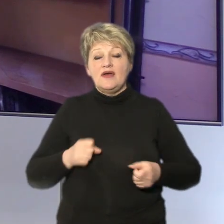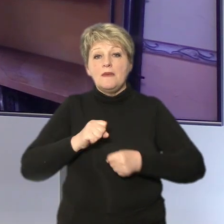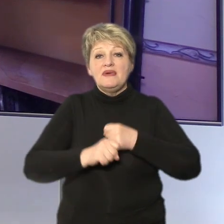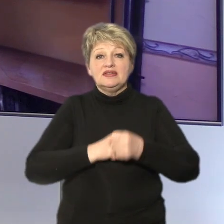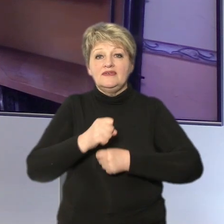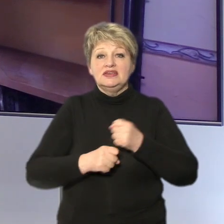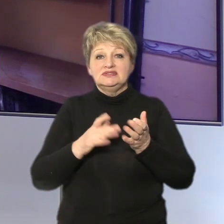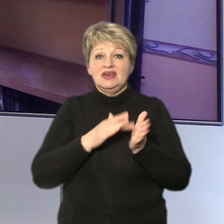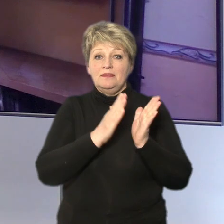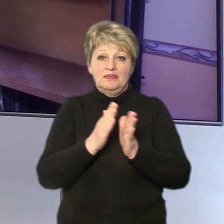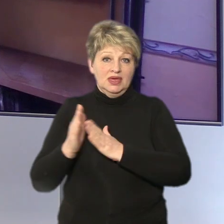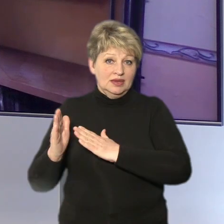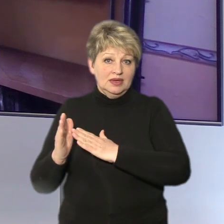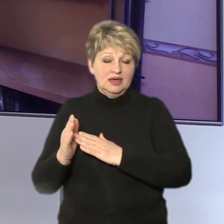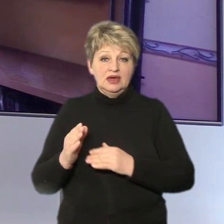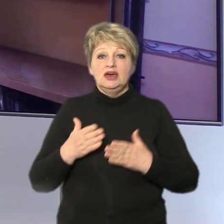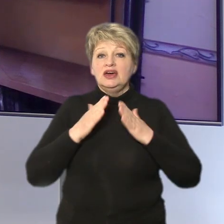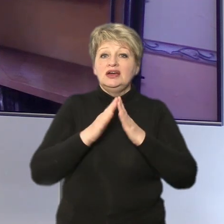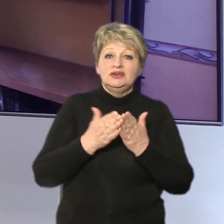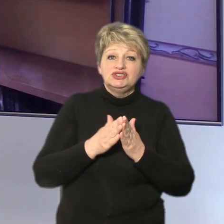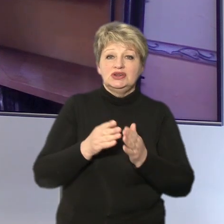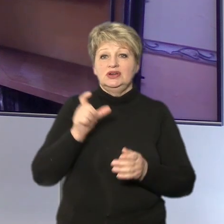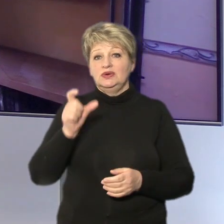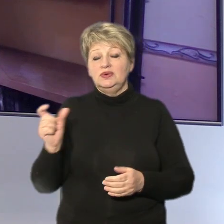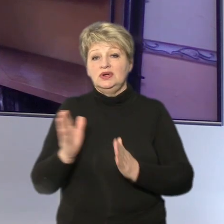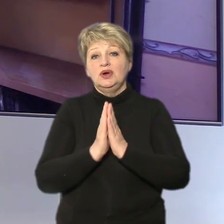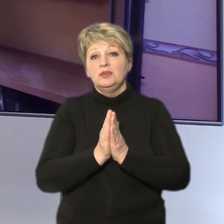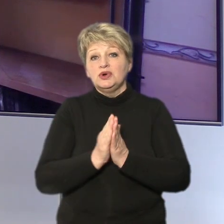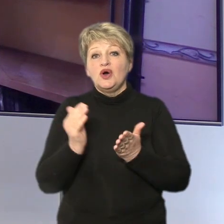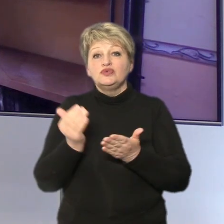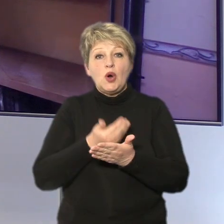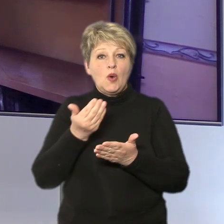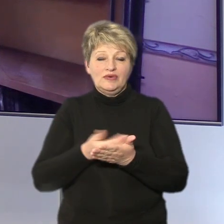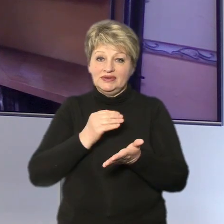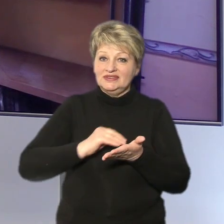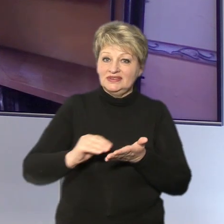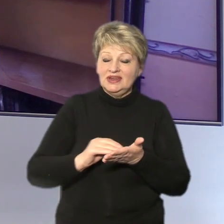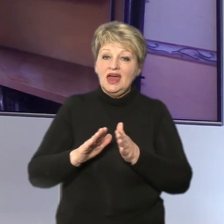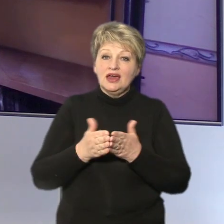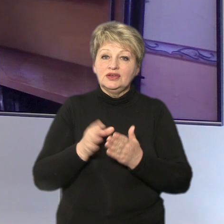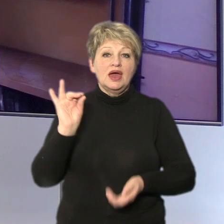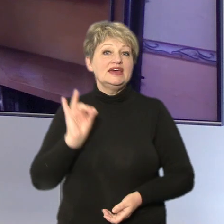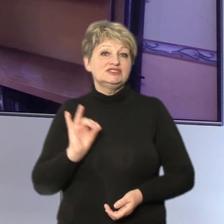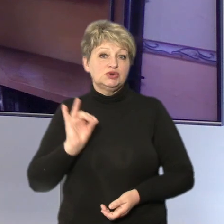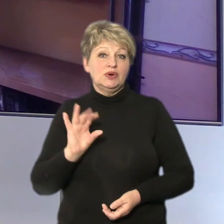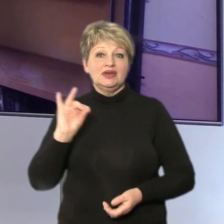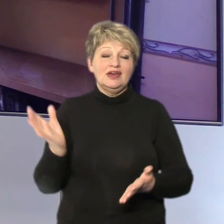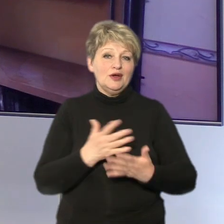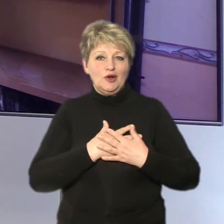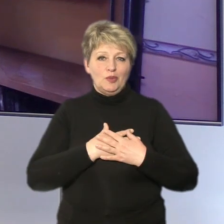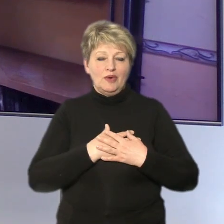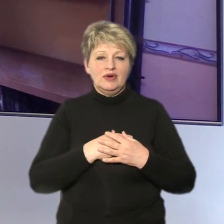Наталія Ситник. Каже, читачі просять сучасних українських авторів та книжки про історію і любов.